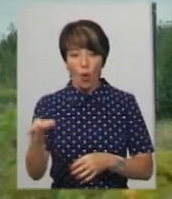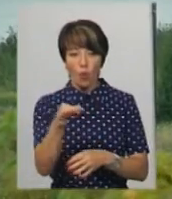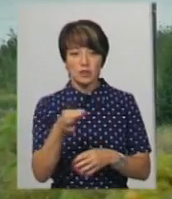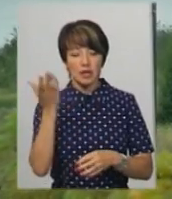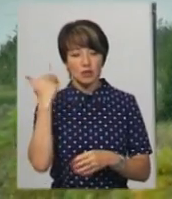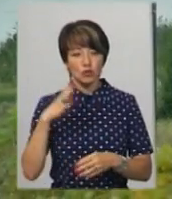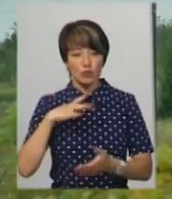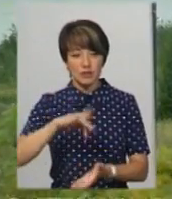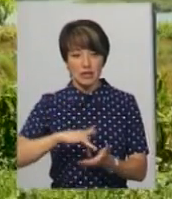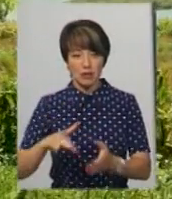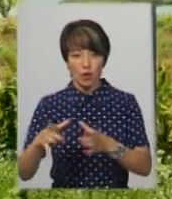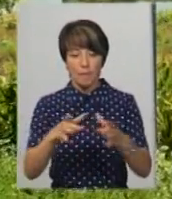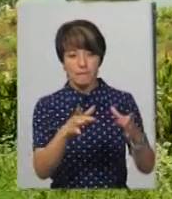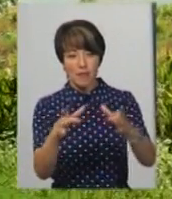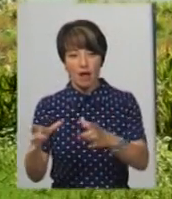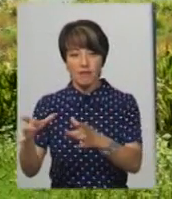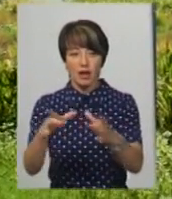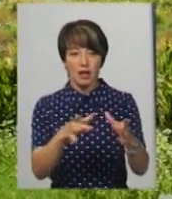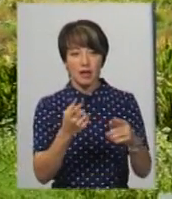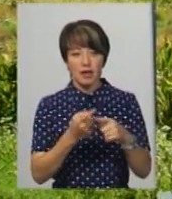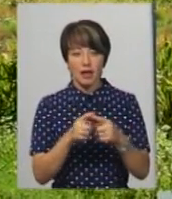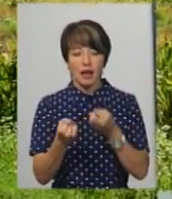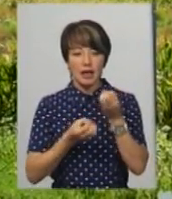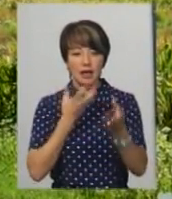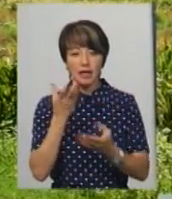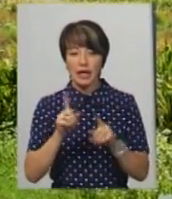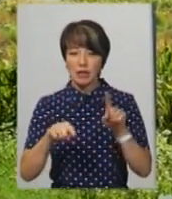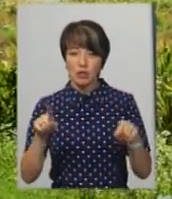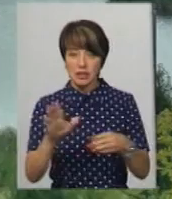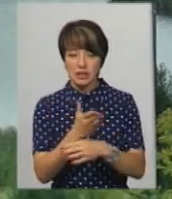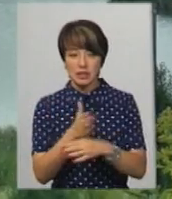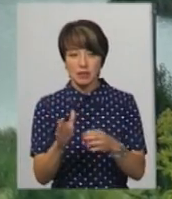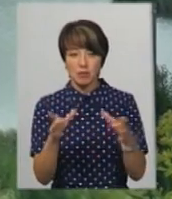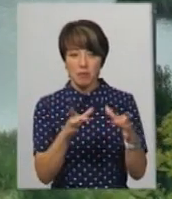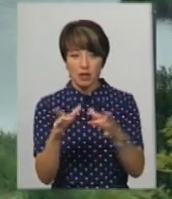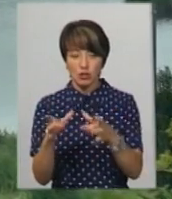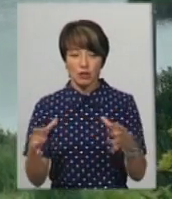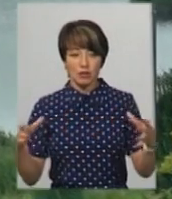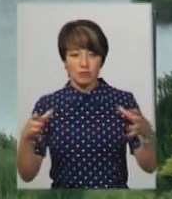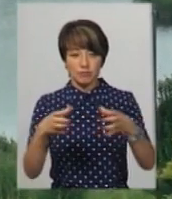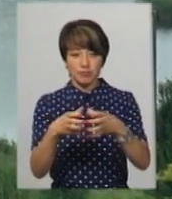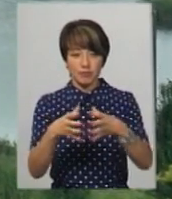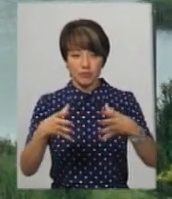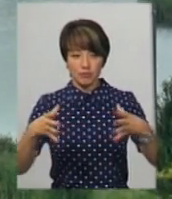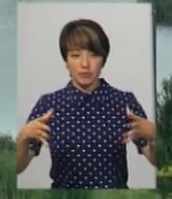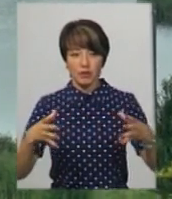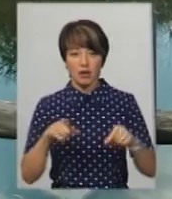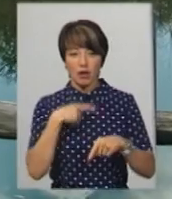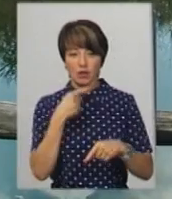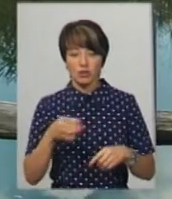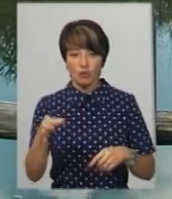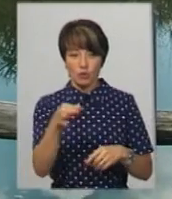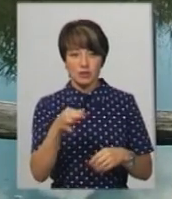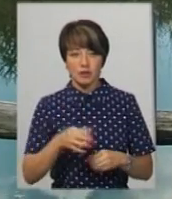котрий раніше був по центру водойми, плаває озером, додає Лілія. Іноді він ділиться на кілька менших. Іноді вітер здуває один великий острів, каже Жімка.